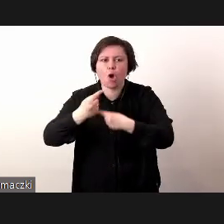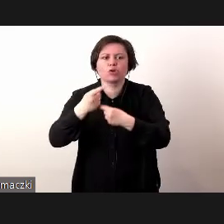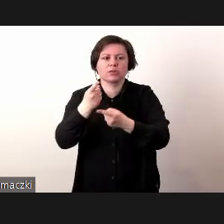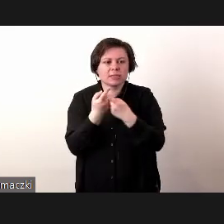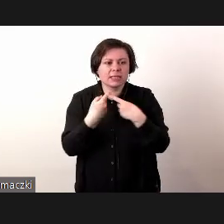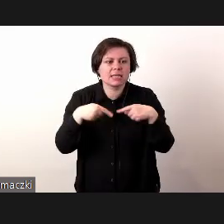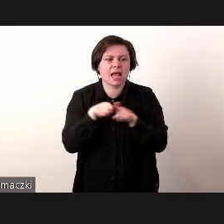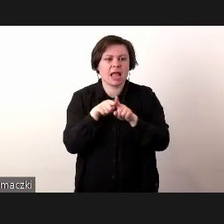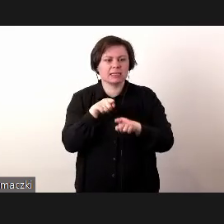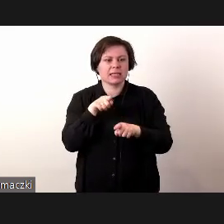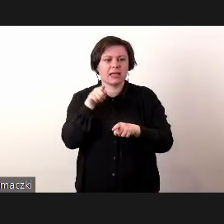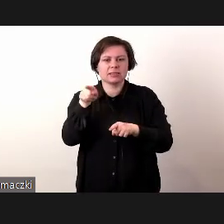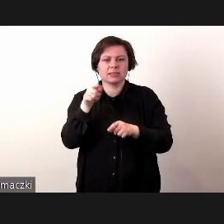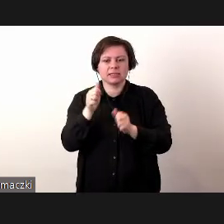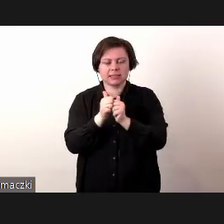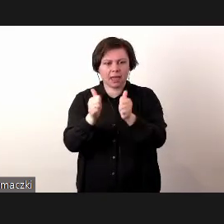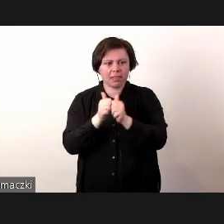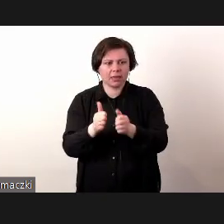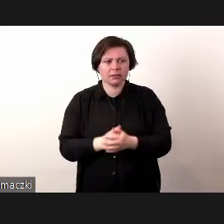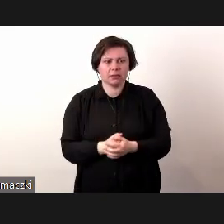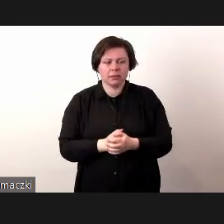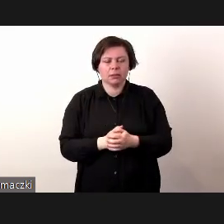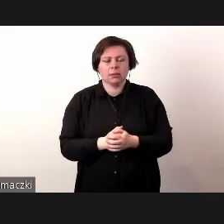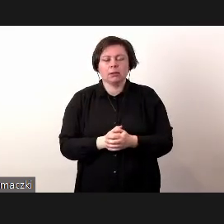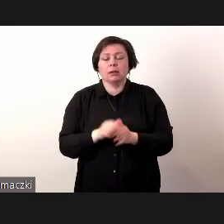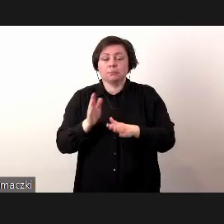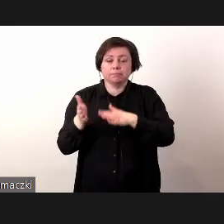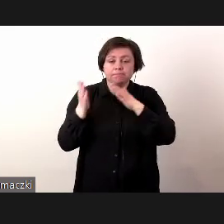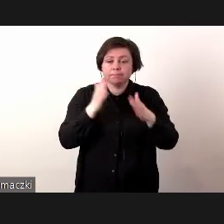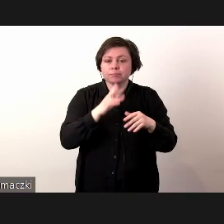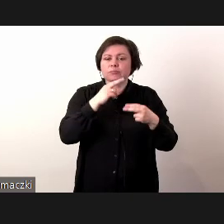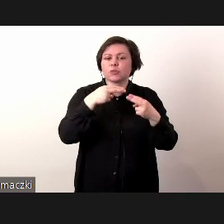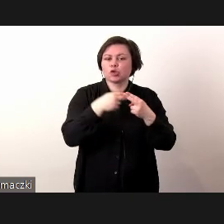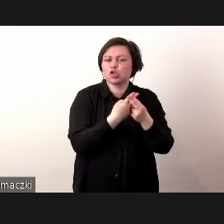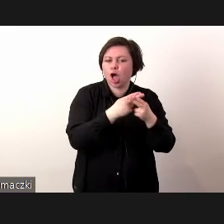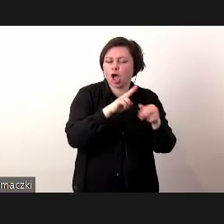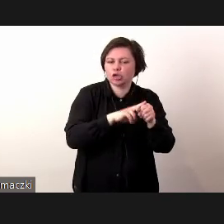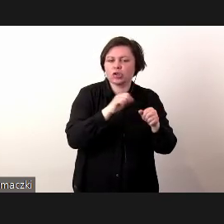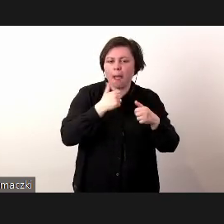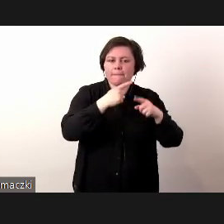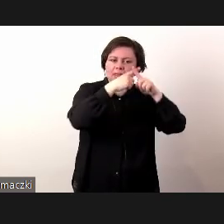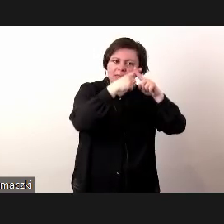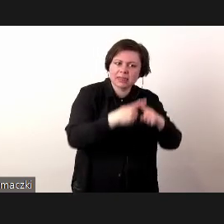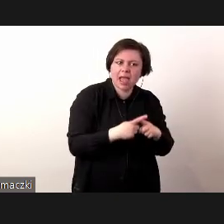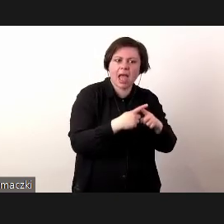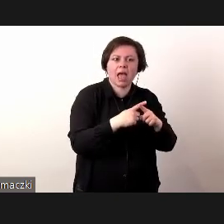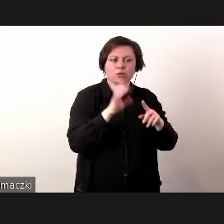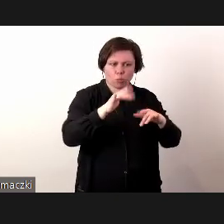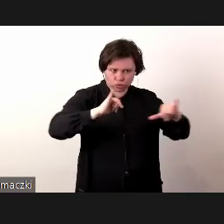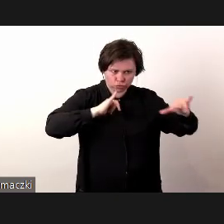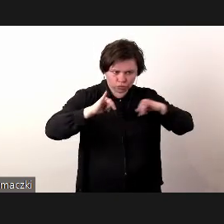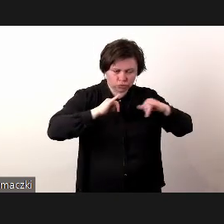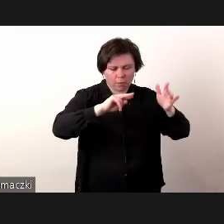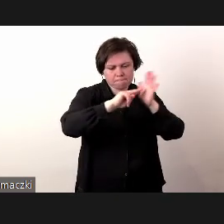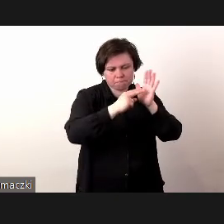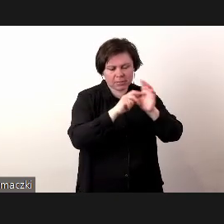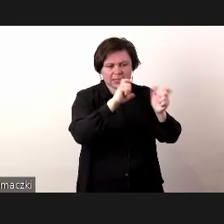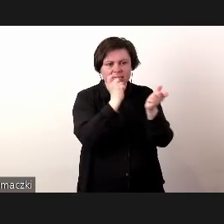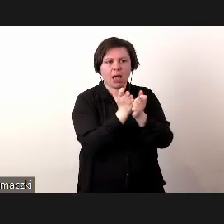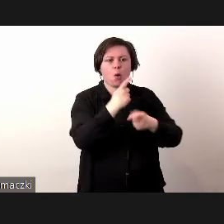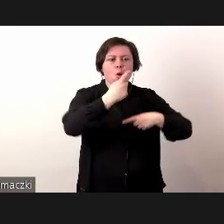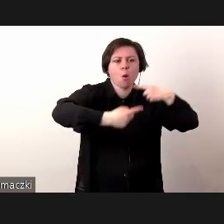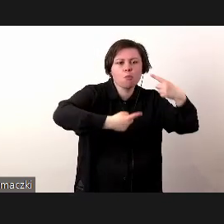zadań. I oczywiście pojawia się też narzędzie do testów, gdzie jesteśmy w stanie zarządzać i planować cały